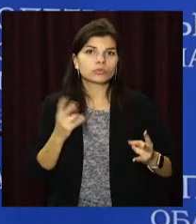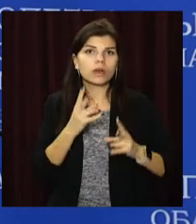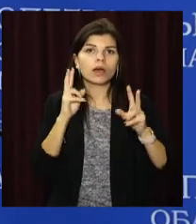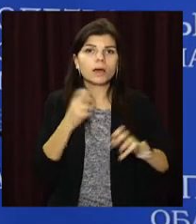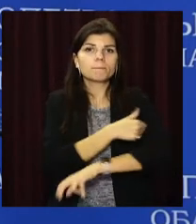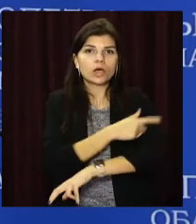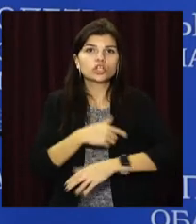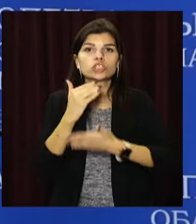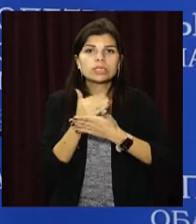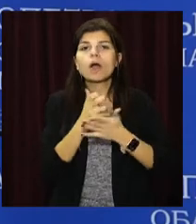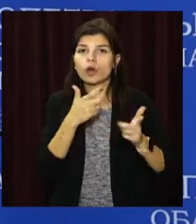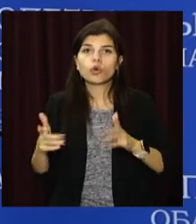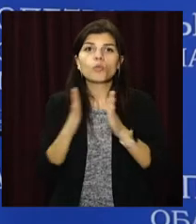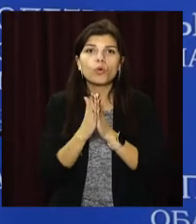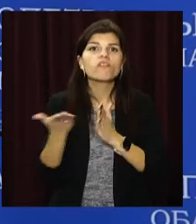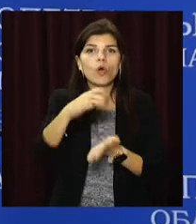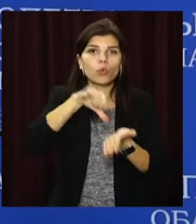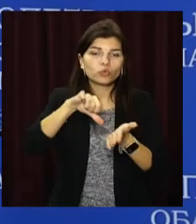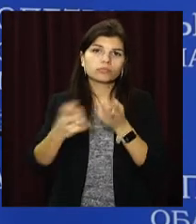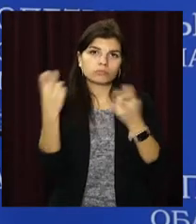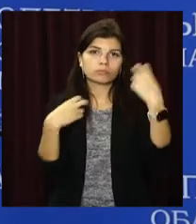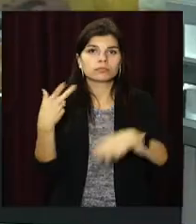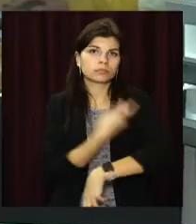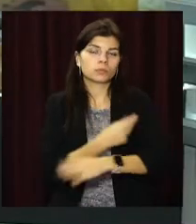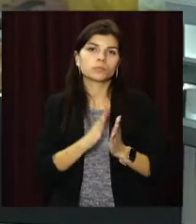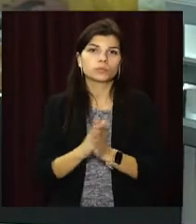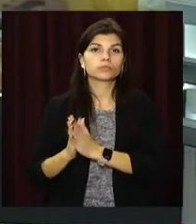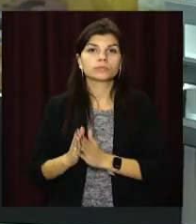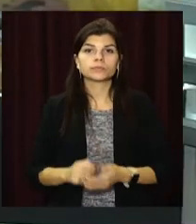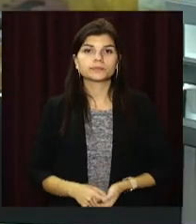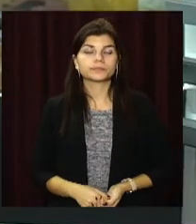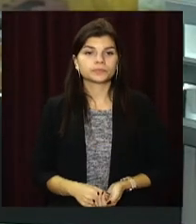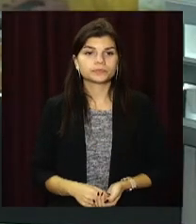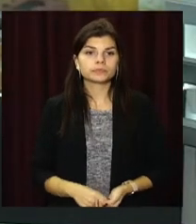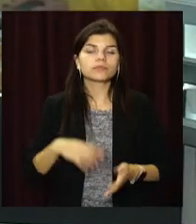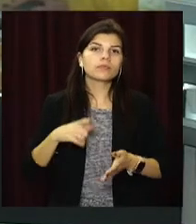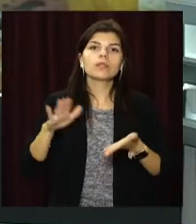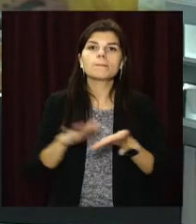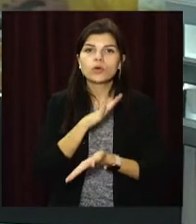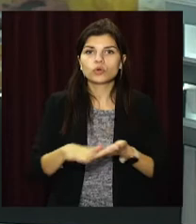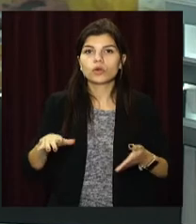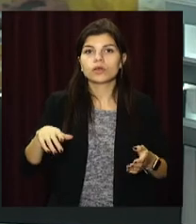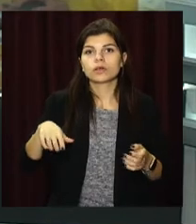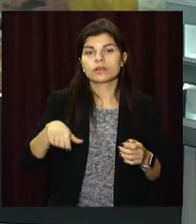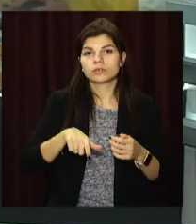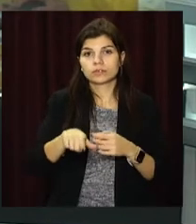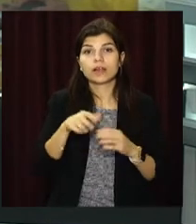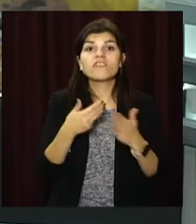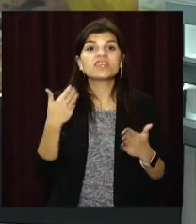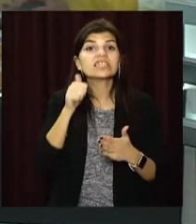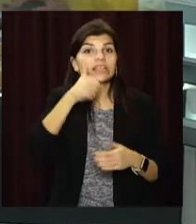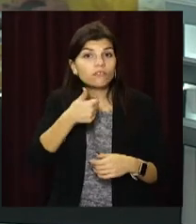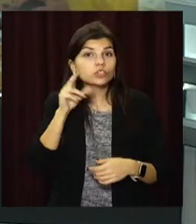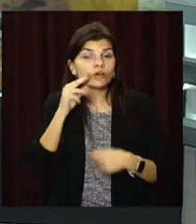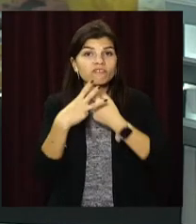Медична система готова, прошу вашої участі і підтримки. Безкоштовний проїзд за розкладом. Від завтра,